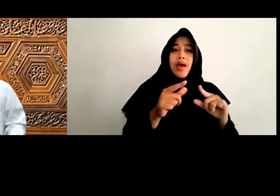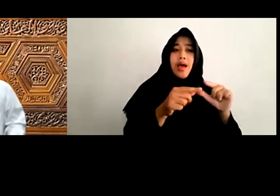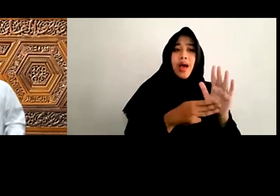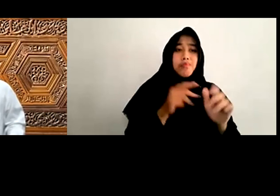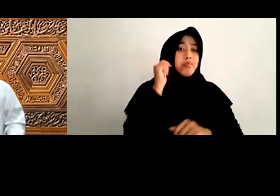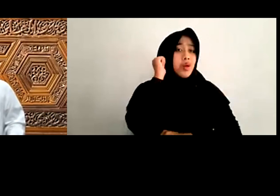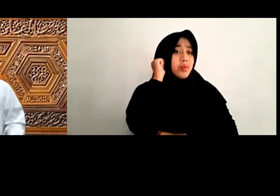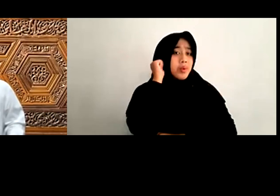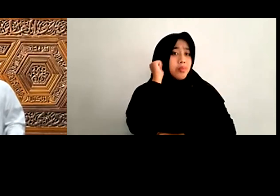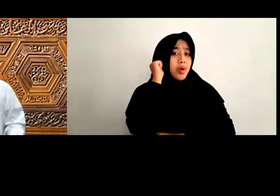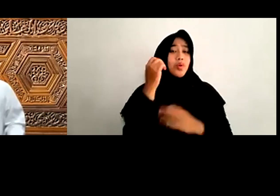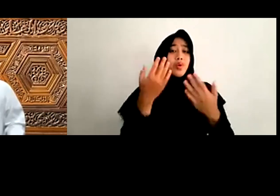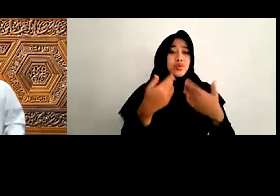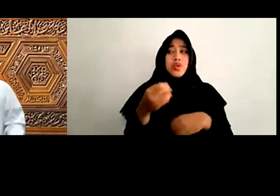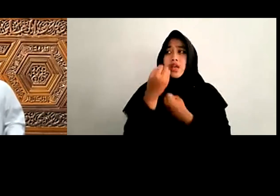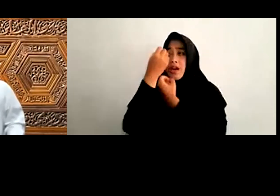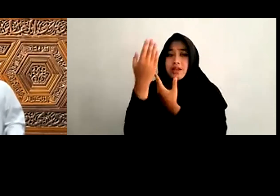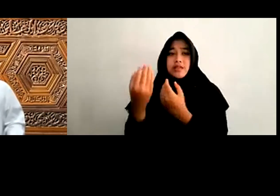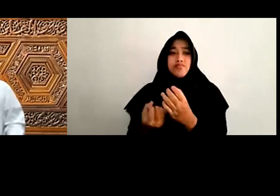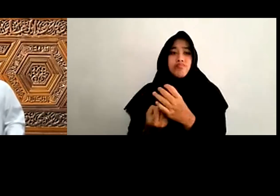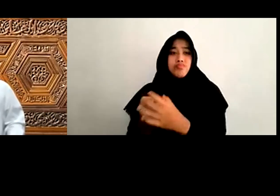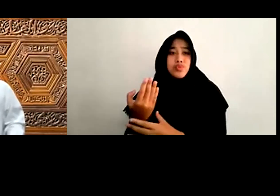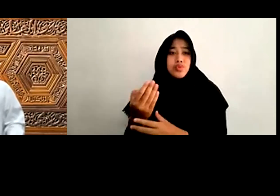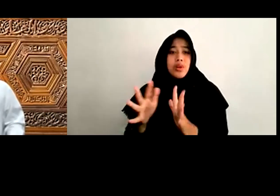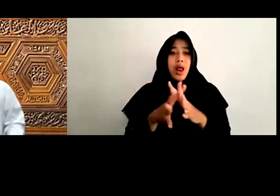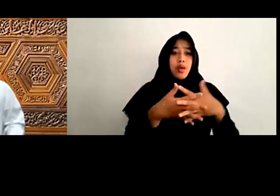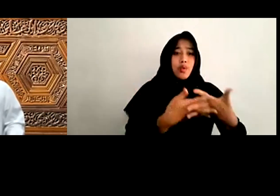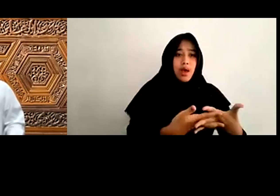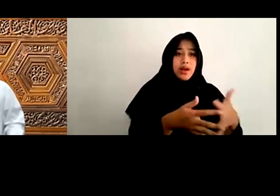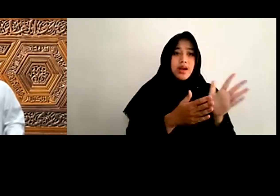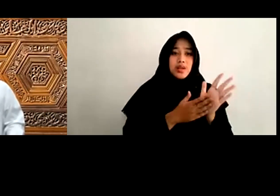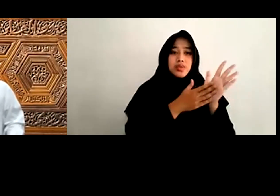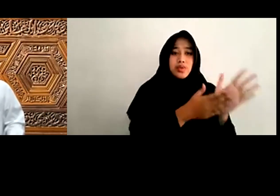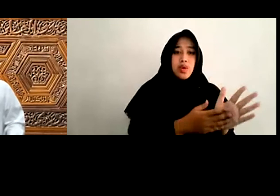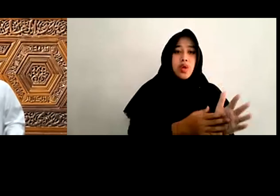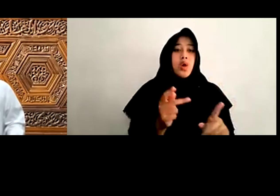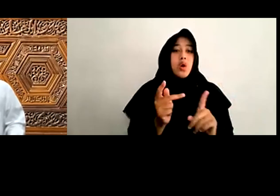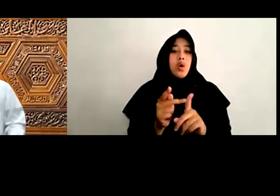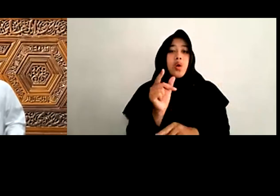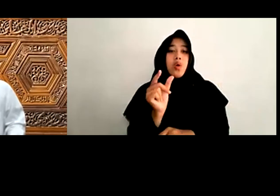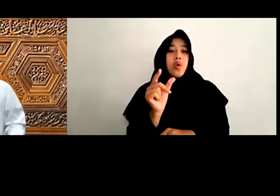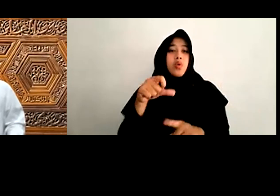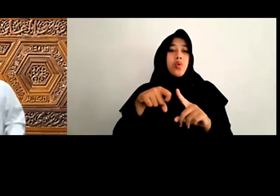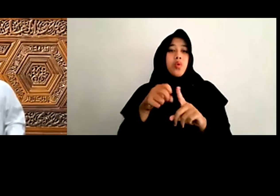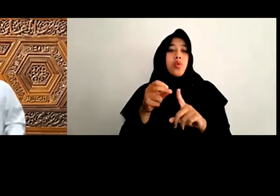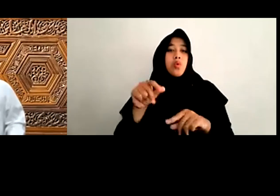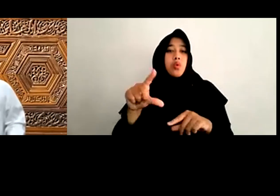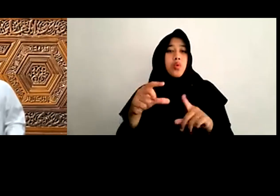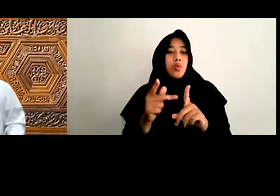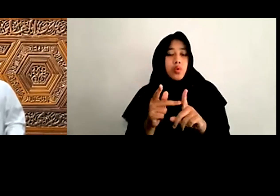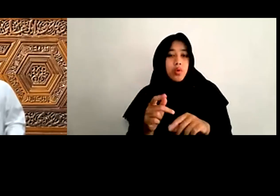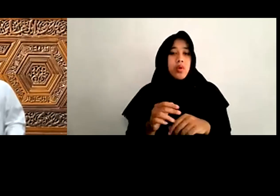Dan As-Sunnah Bahwa Hukukul mar'ah Adalah Hukukul insan Bahwa Hak-hak perempuan